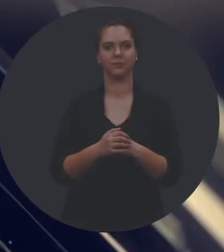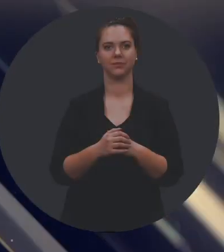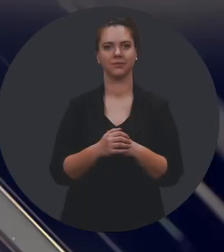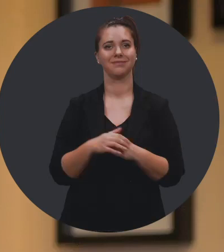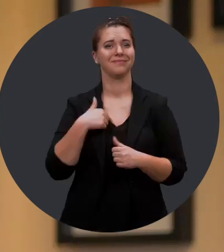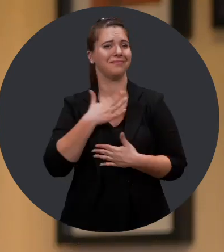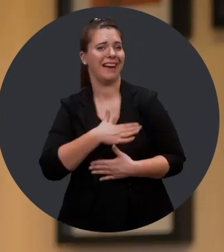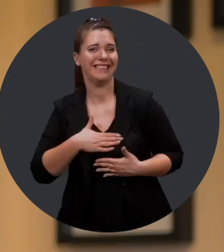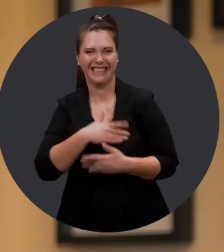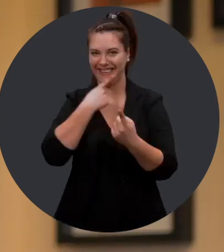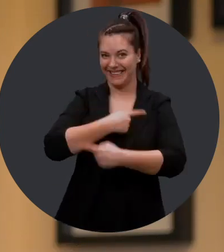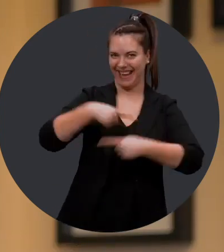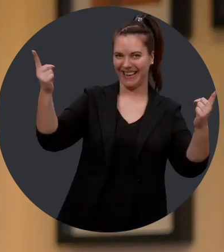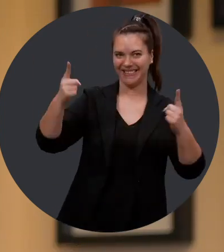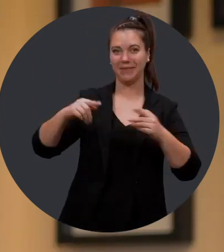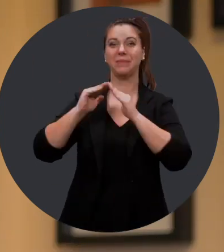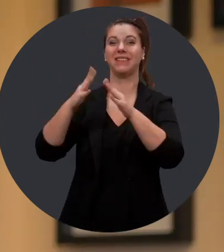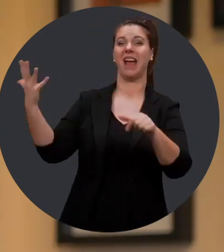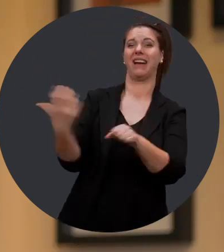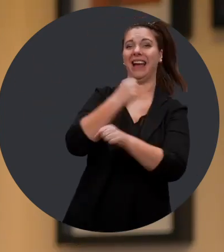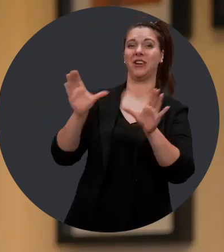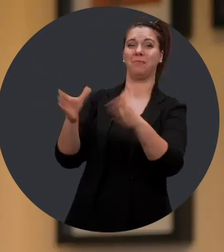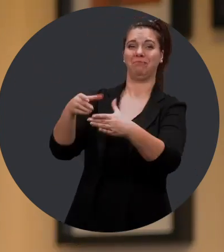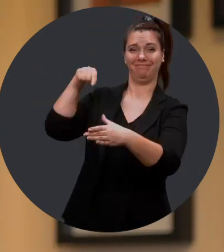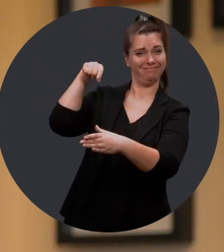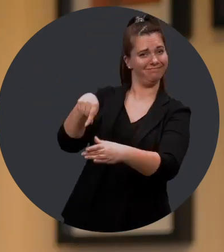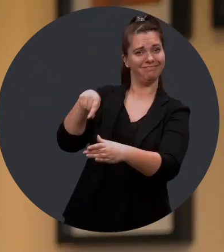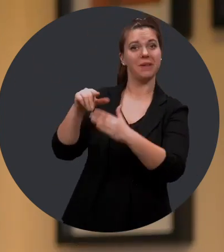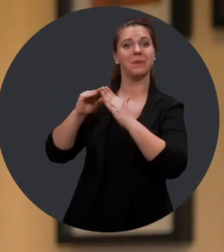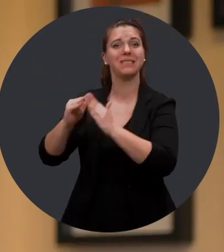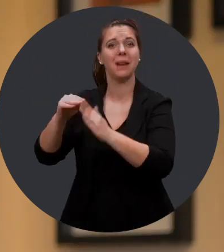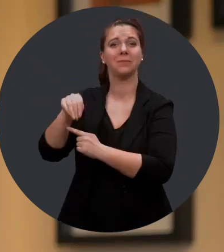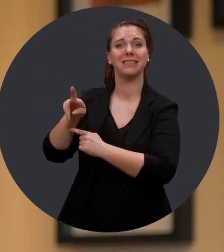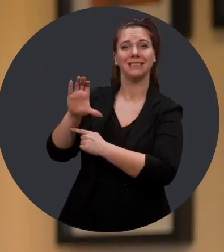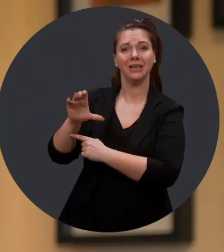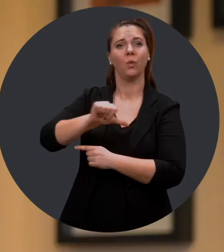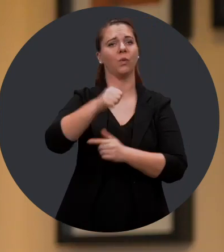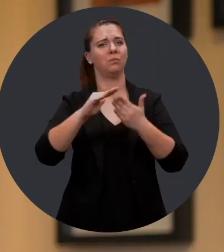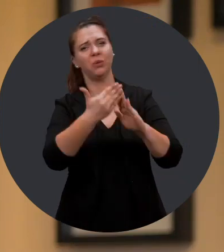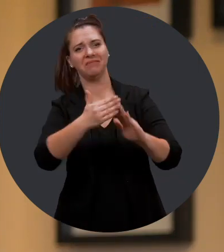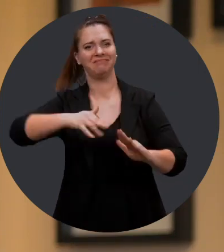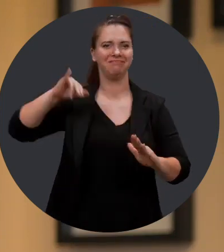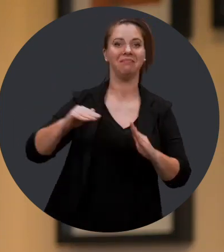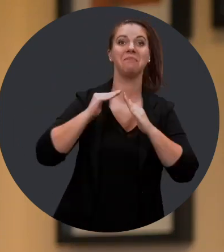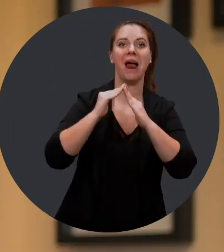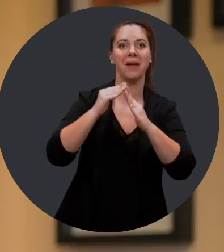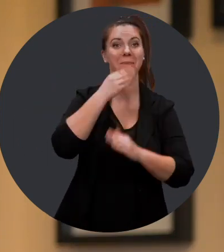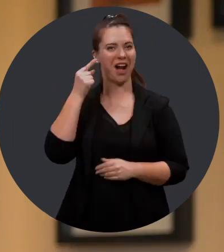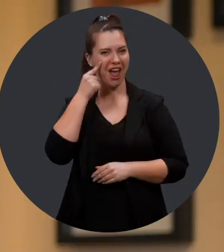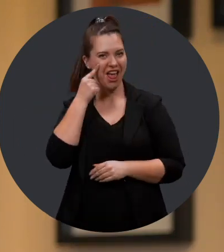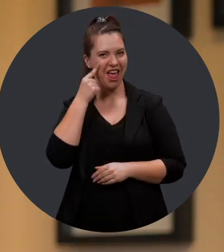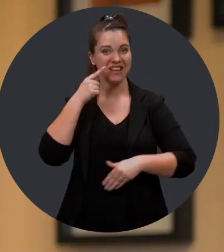J'ai le plaisir de vous annoncer que la municipalité lauréate de la catégorie municipalités, MRC et autres communautés